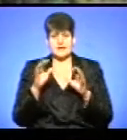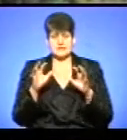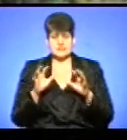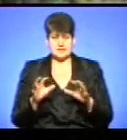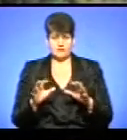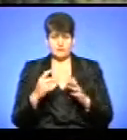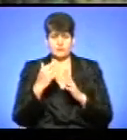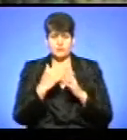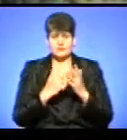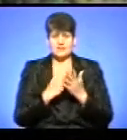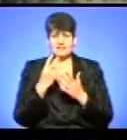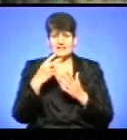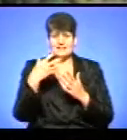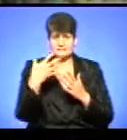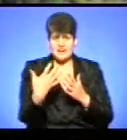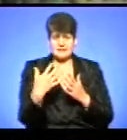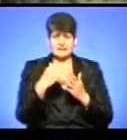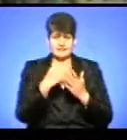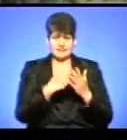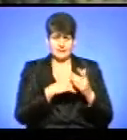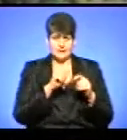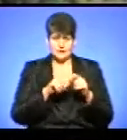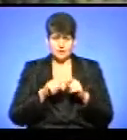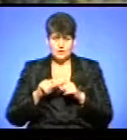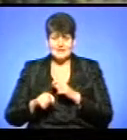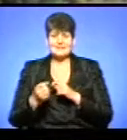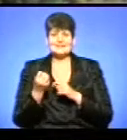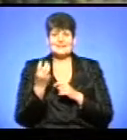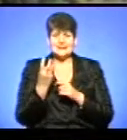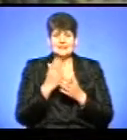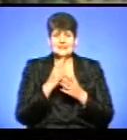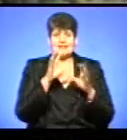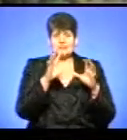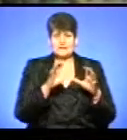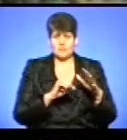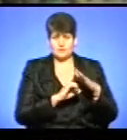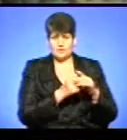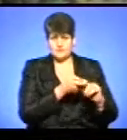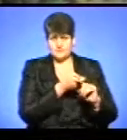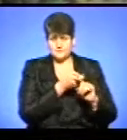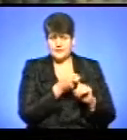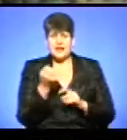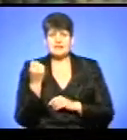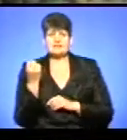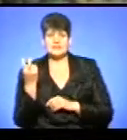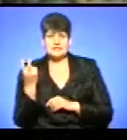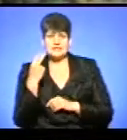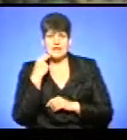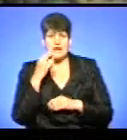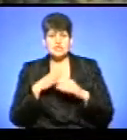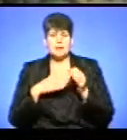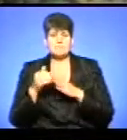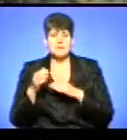є 25 індикаторів, з яких 13 базується на законодавстві і 12 на кращих